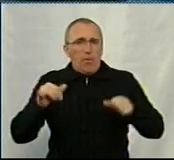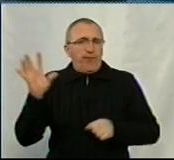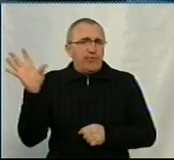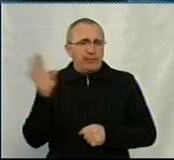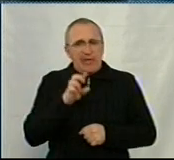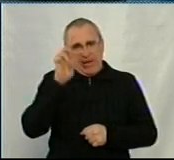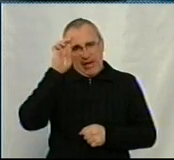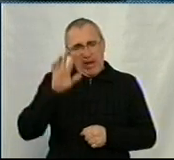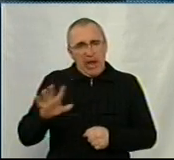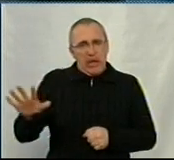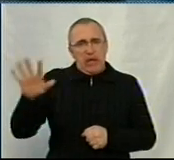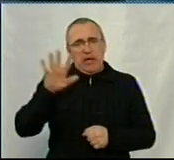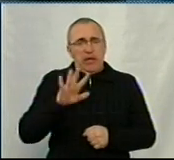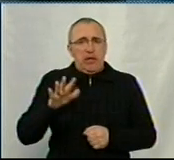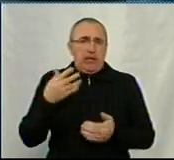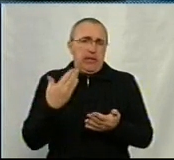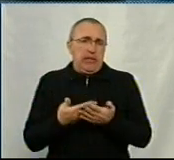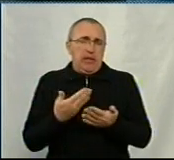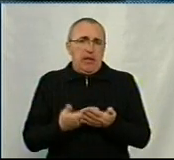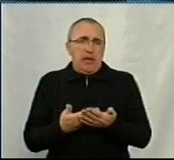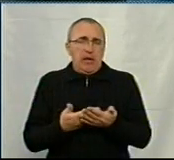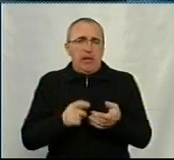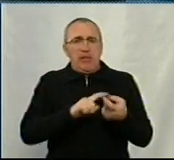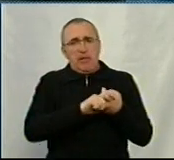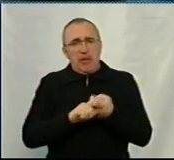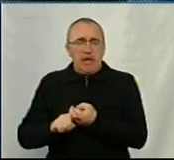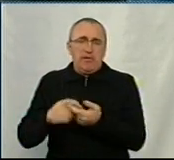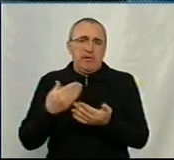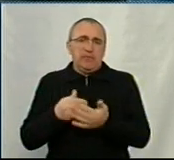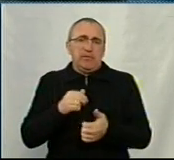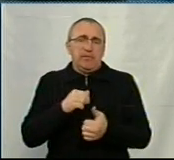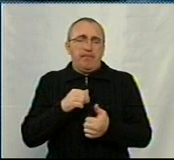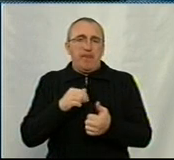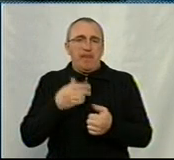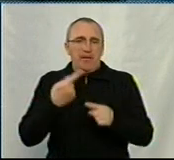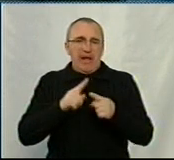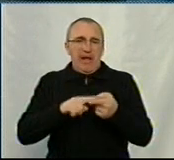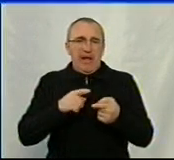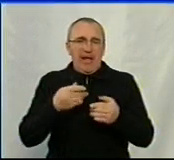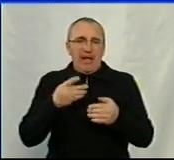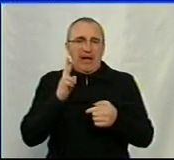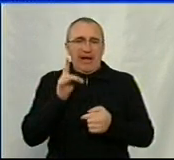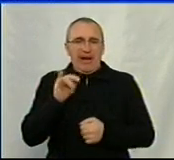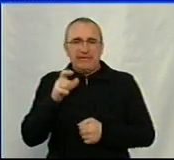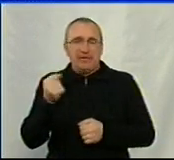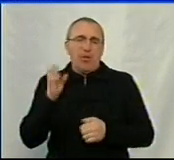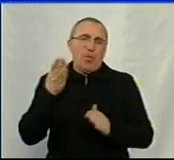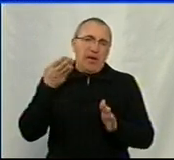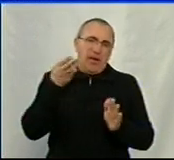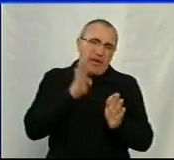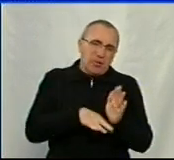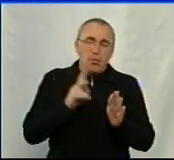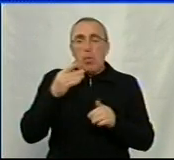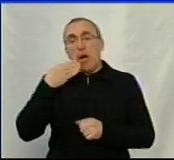всіх країнах. Десь наслідки або саме перебіг цієї кризи гірше, десь трошки